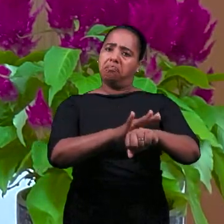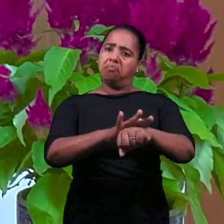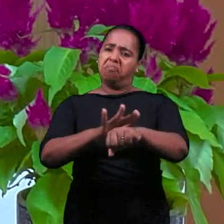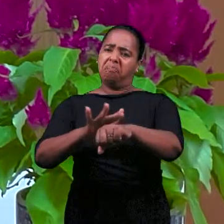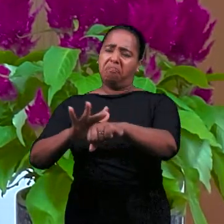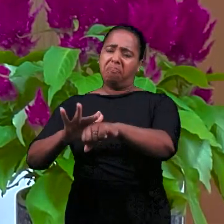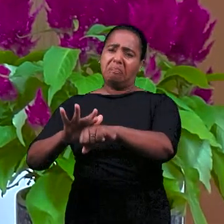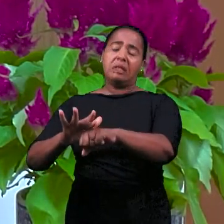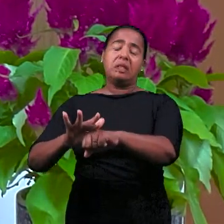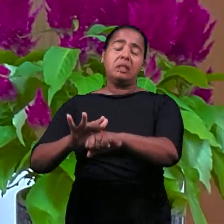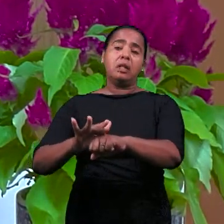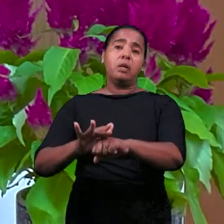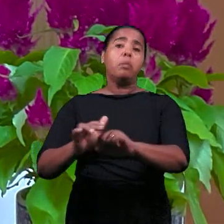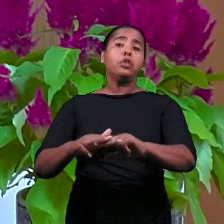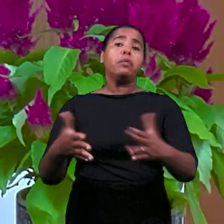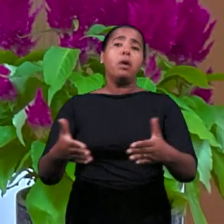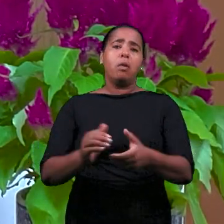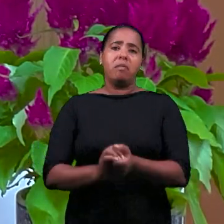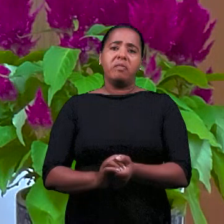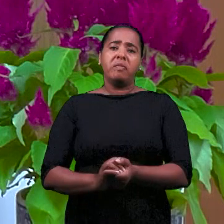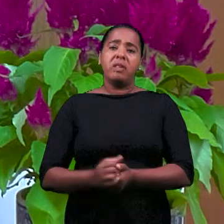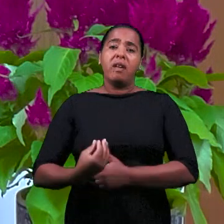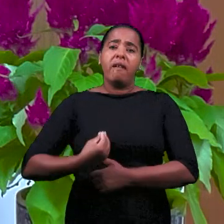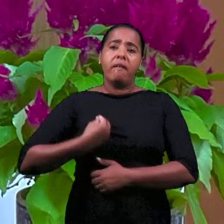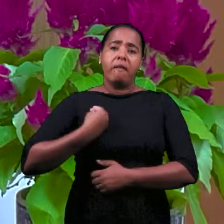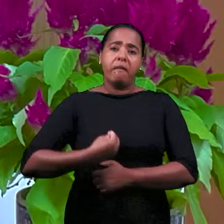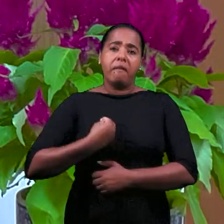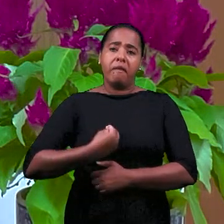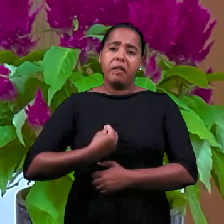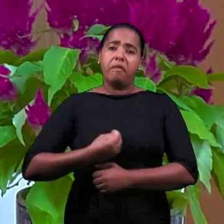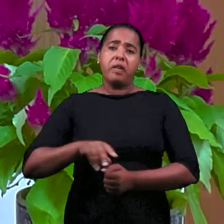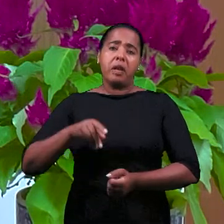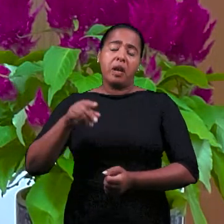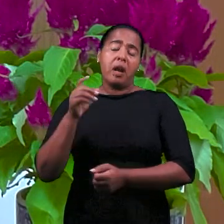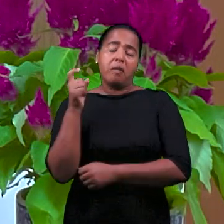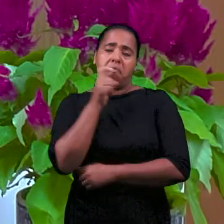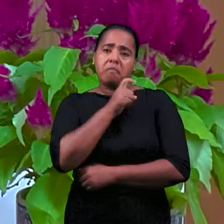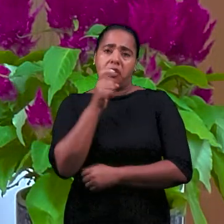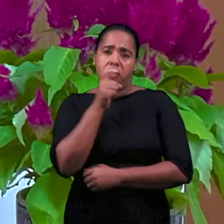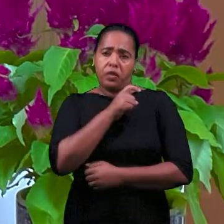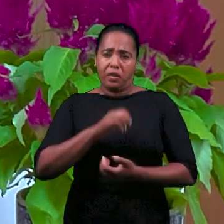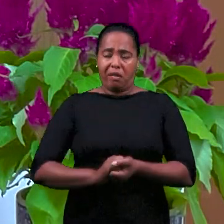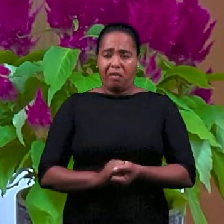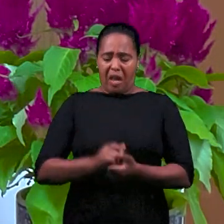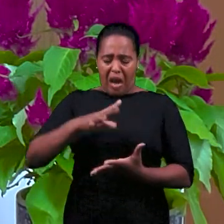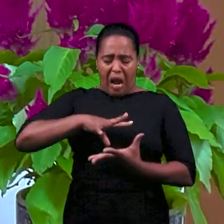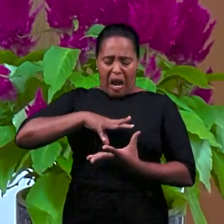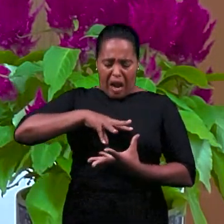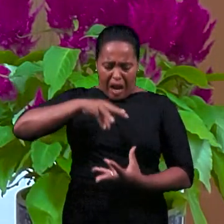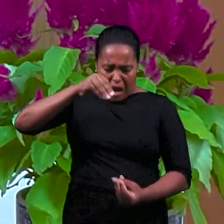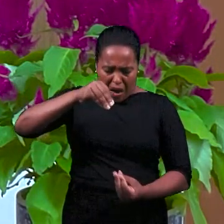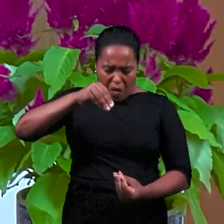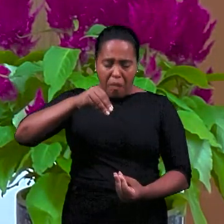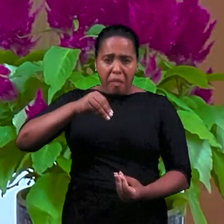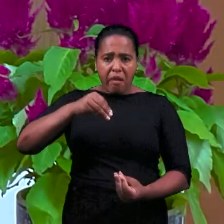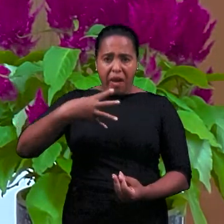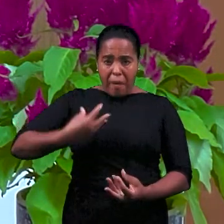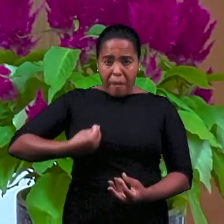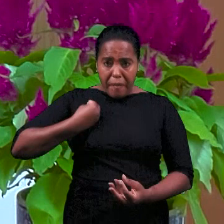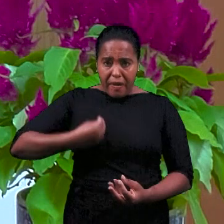живут обманом. И душа человеческая, она не была дана, чтобы жить